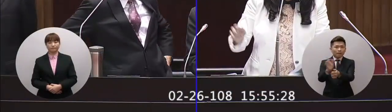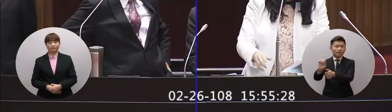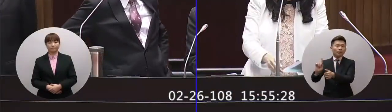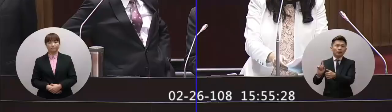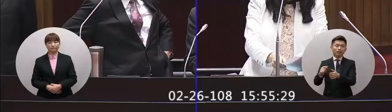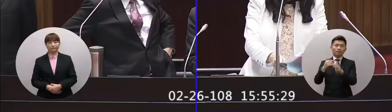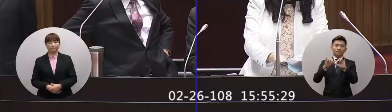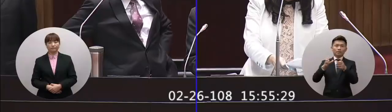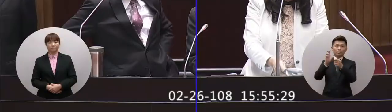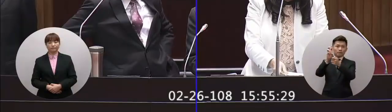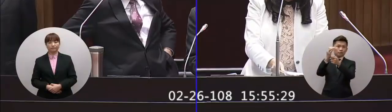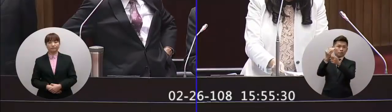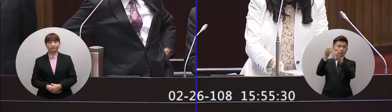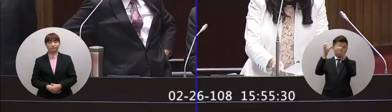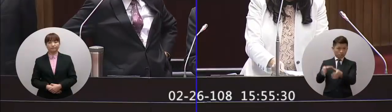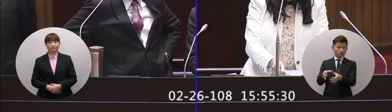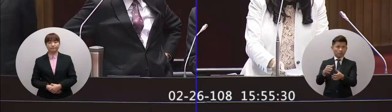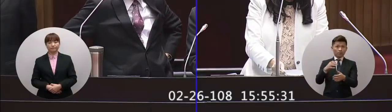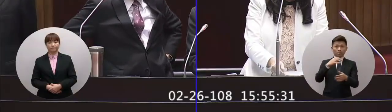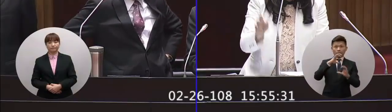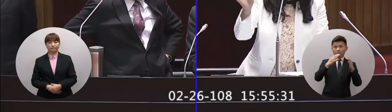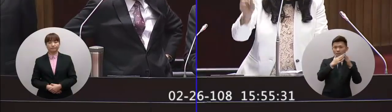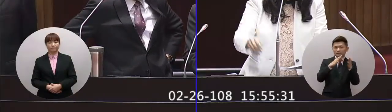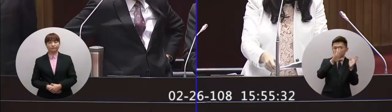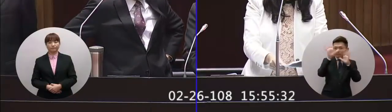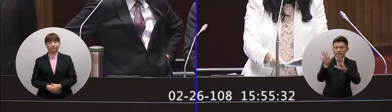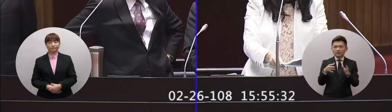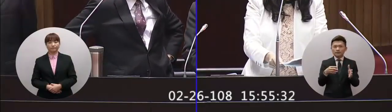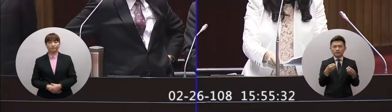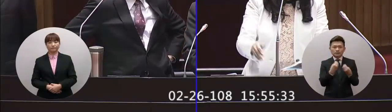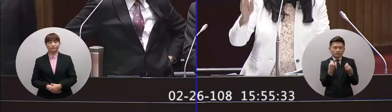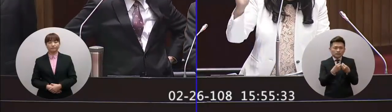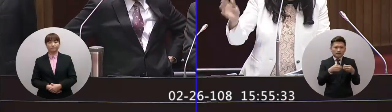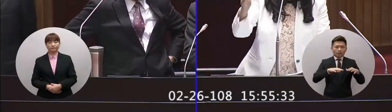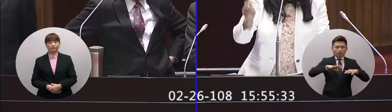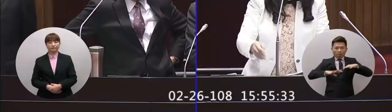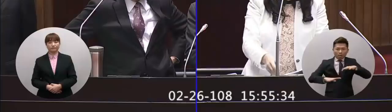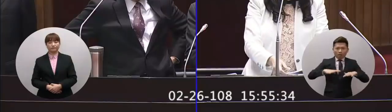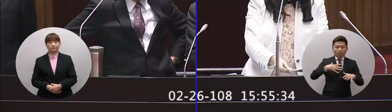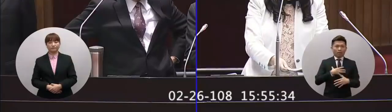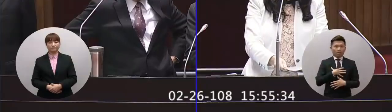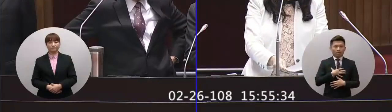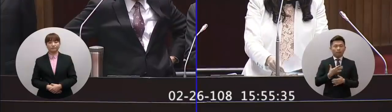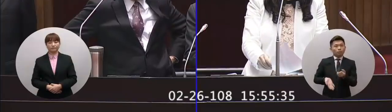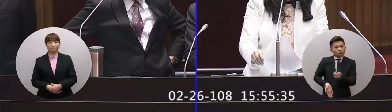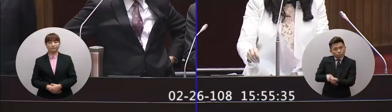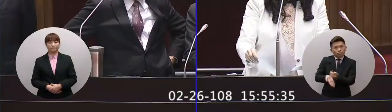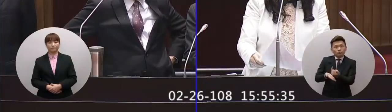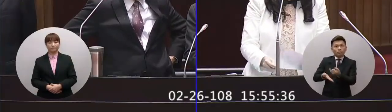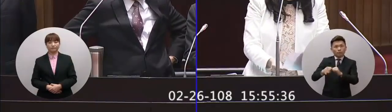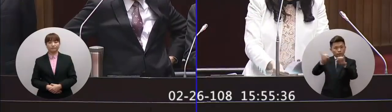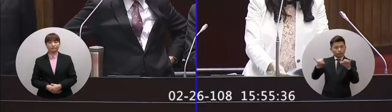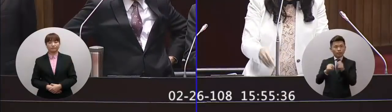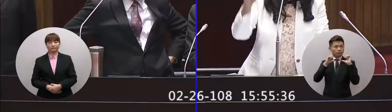成立在民國39年當時國家在什麼樣的情況危險動盪的時候所以鼓勵婦女同胞站出來幫